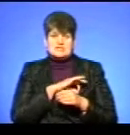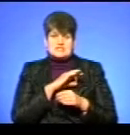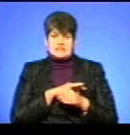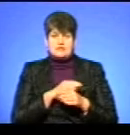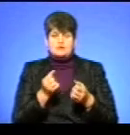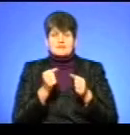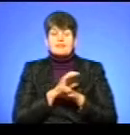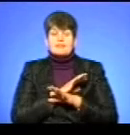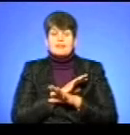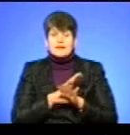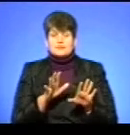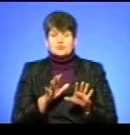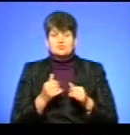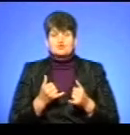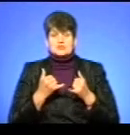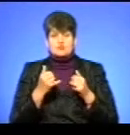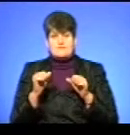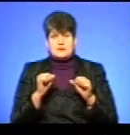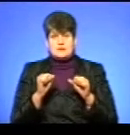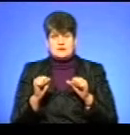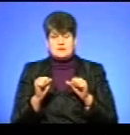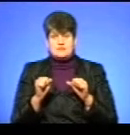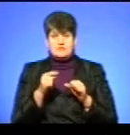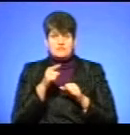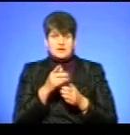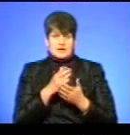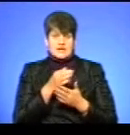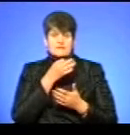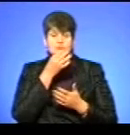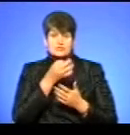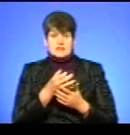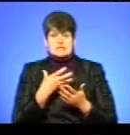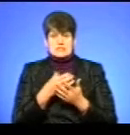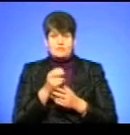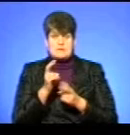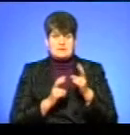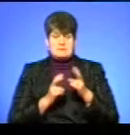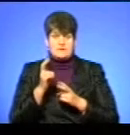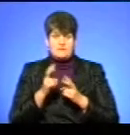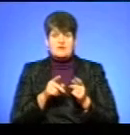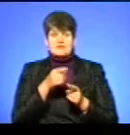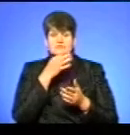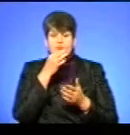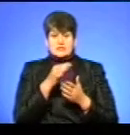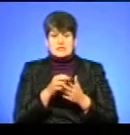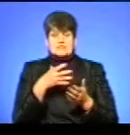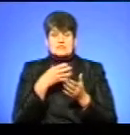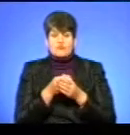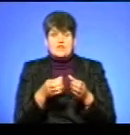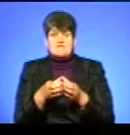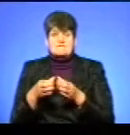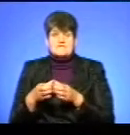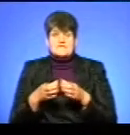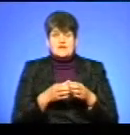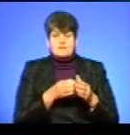не буде. Тому, шановні керівники, ви є відповідальні за своє підприємство, ви відповідальні за свої філії, ви